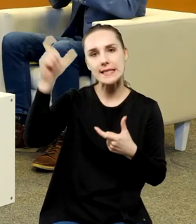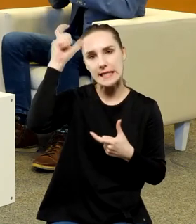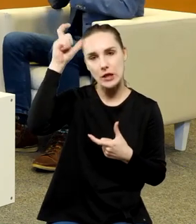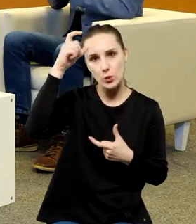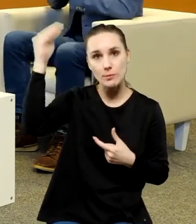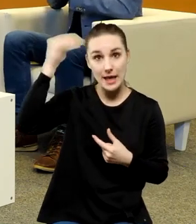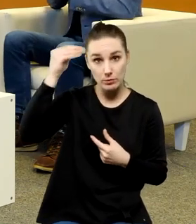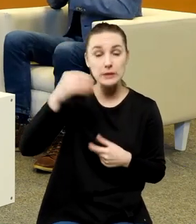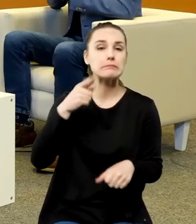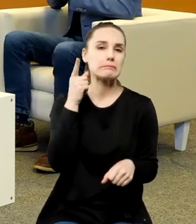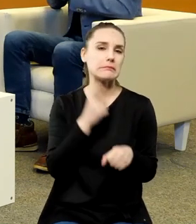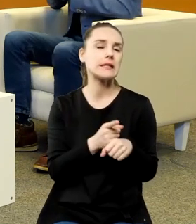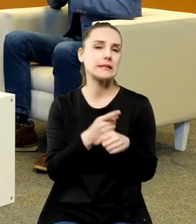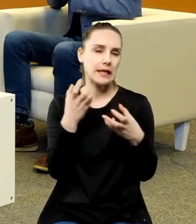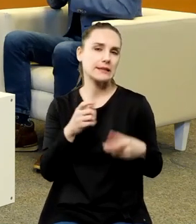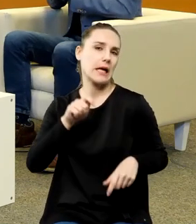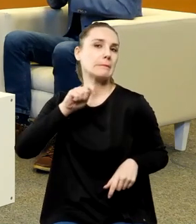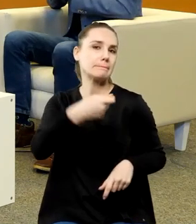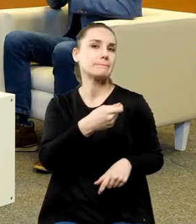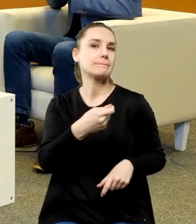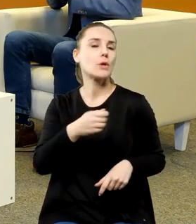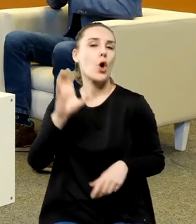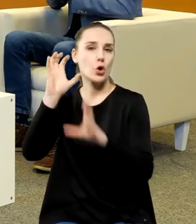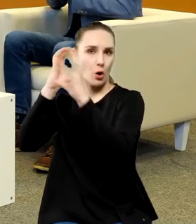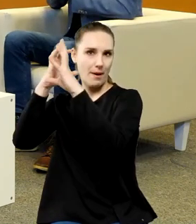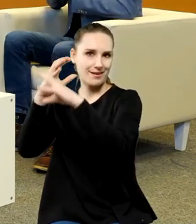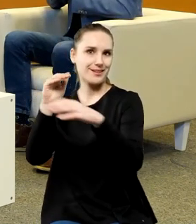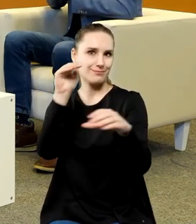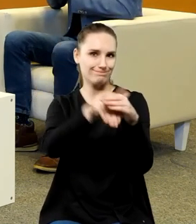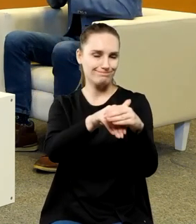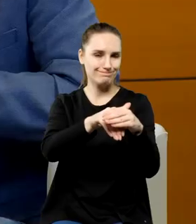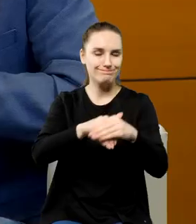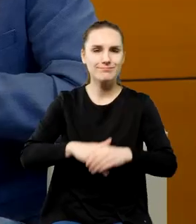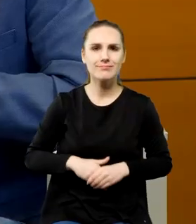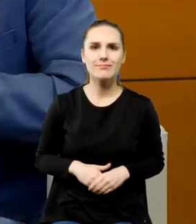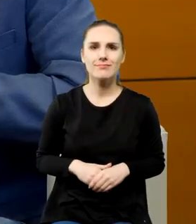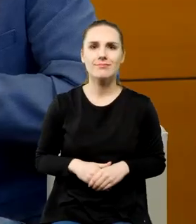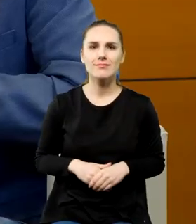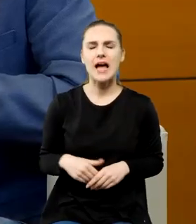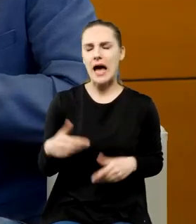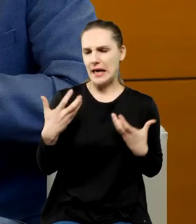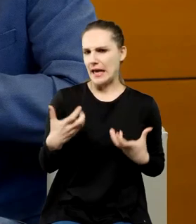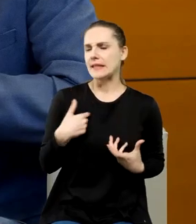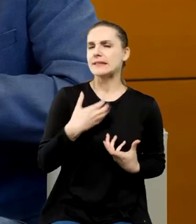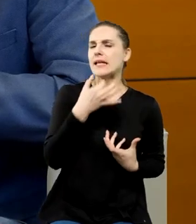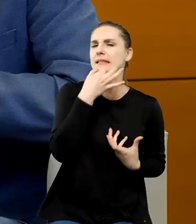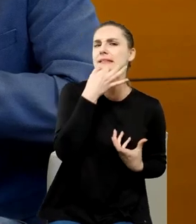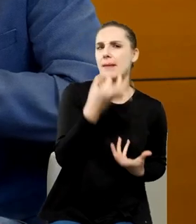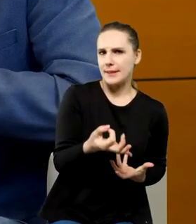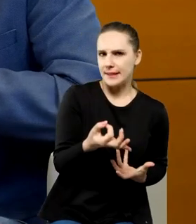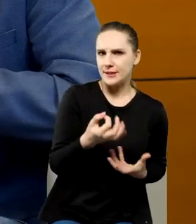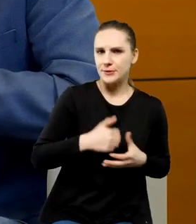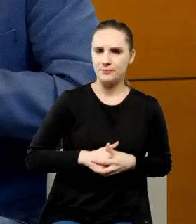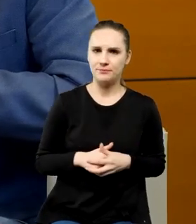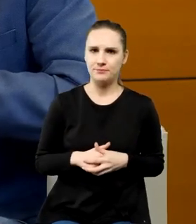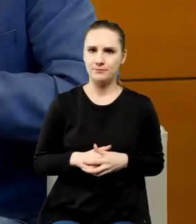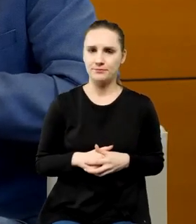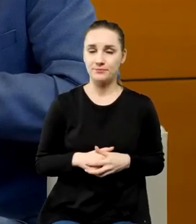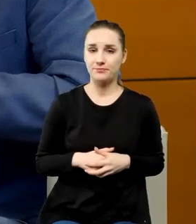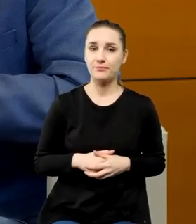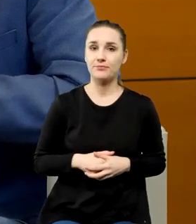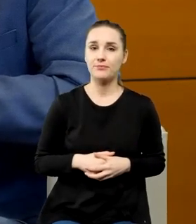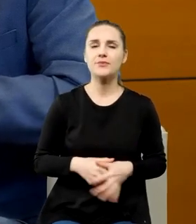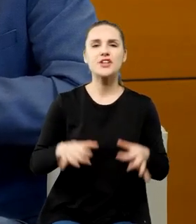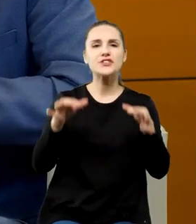postanowiono nadać mu imię właśnie Kopernika gdybym tak zapytał czym dzisiaj